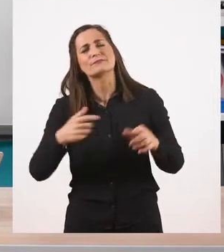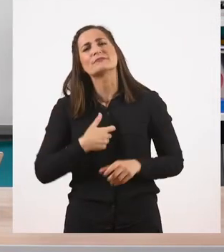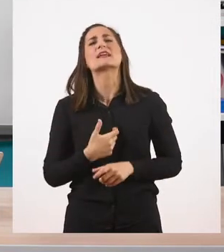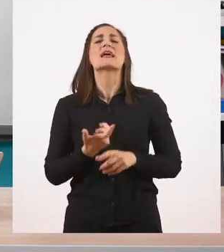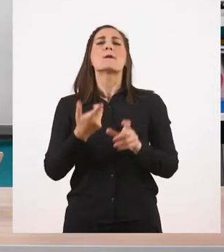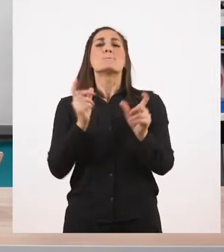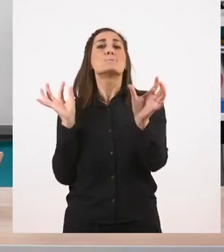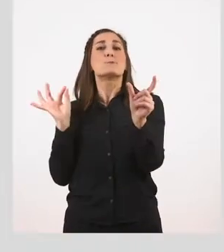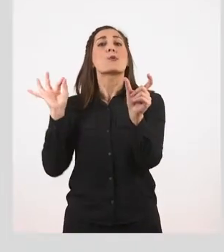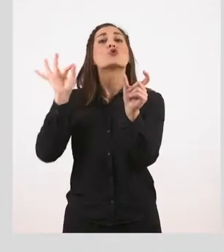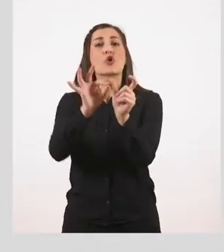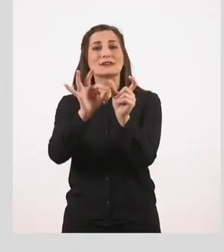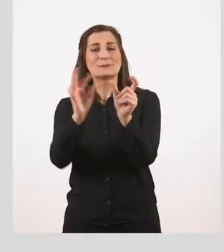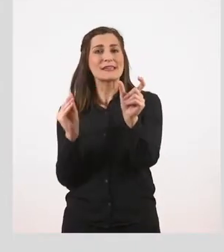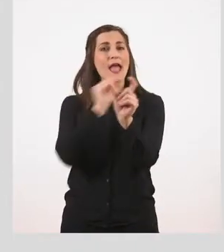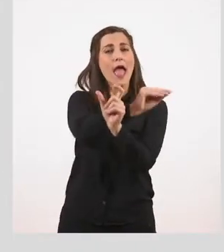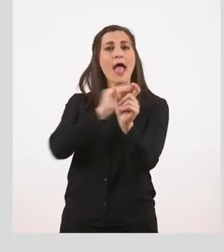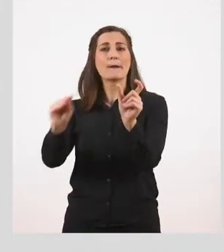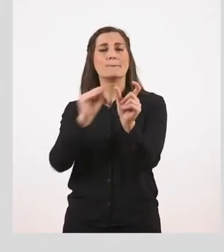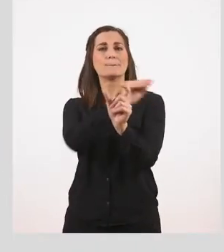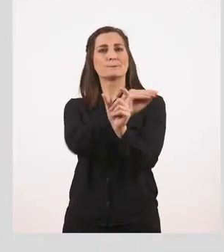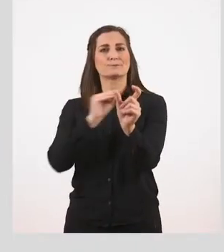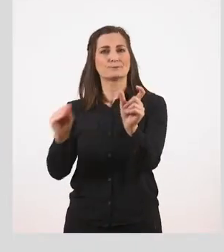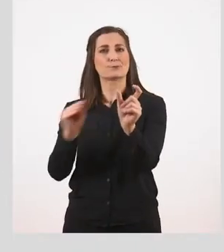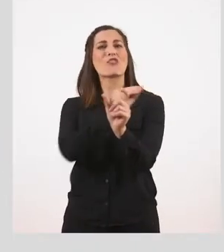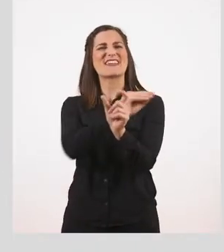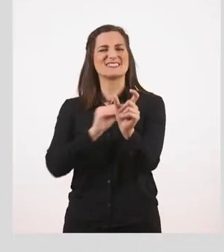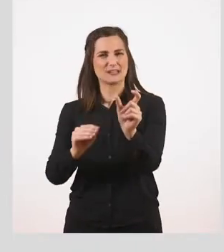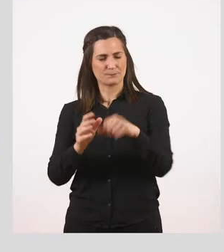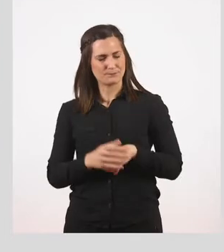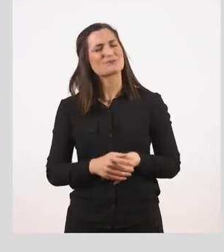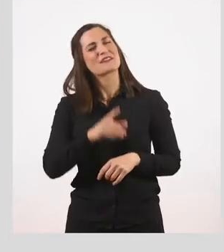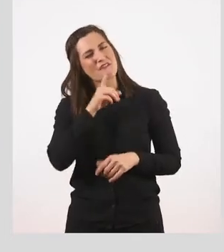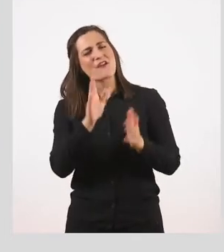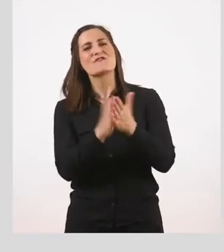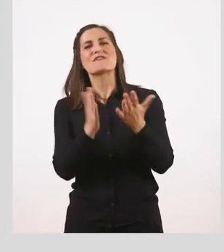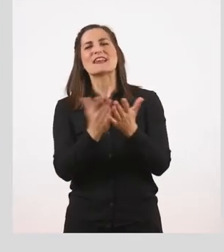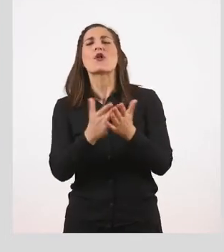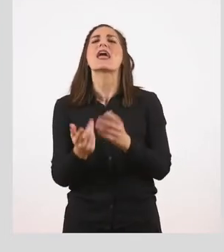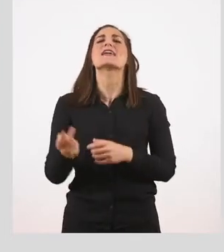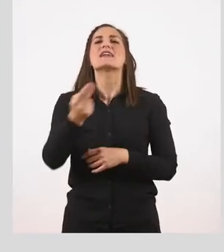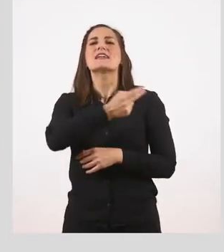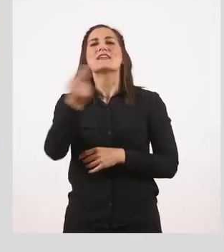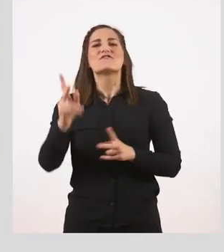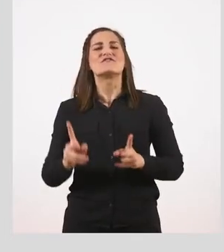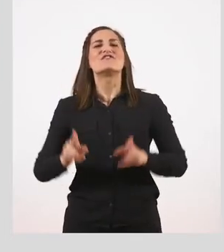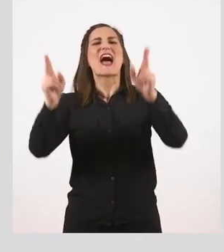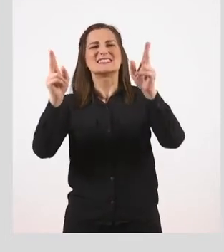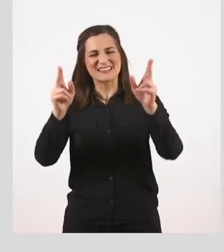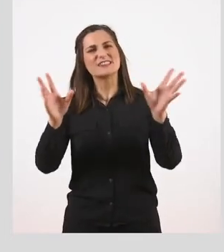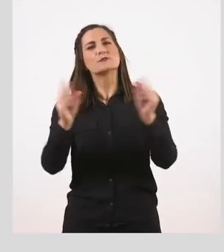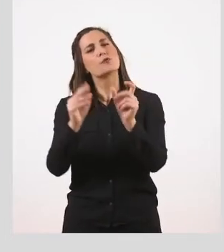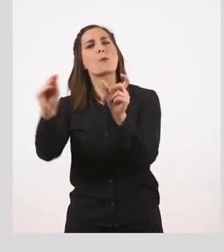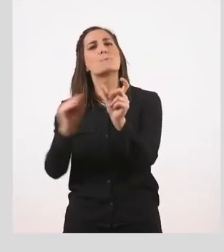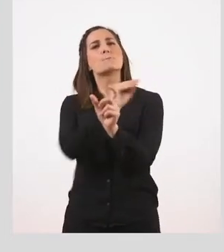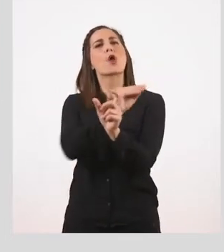προσδιορισμή, παιδιά. Αυτή πώς είναι αυτό που λέει και στο βιβλίο μας προθετική φράση. Στο βιβλίο της γραμματικής, πάτε,